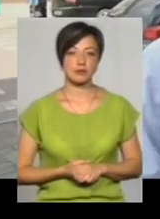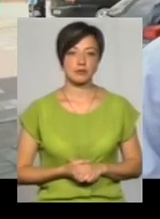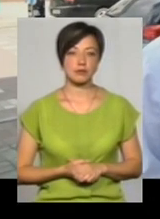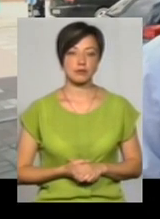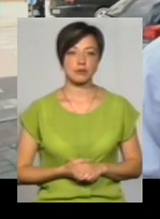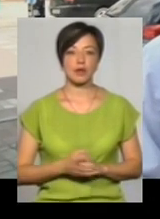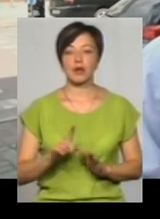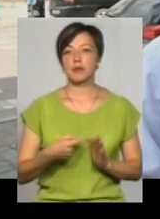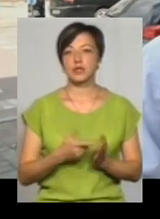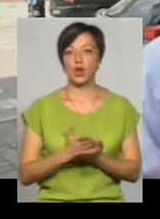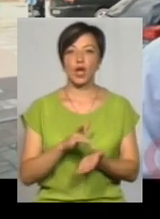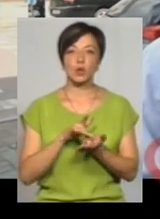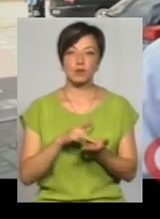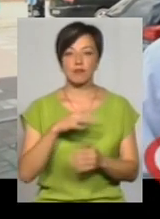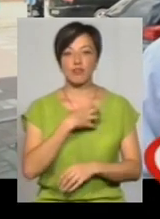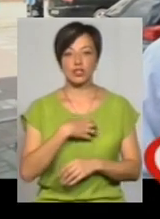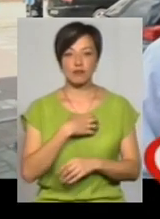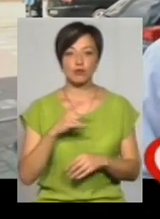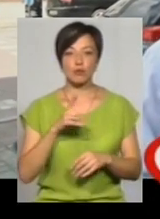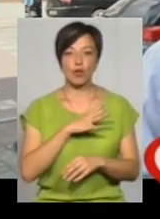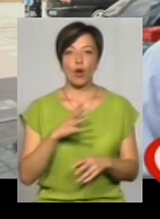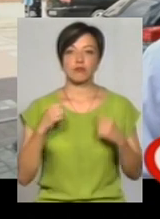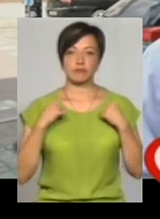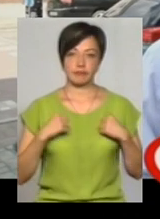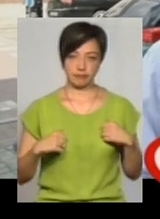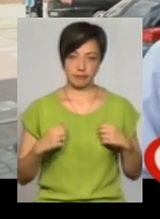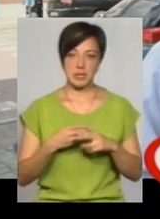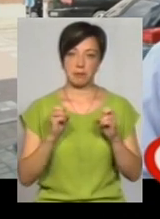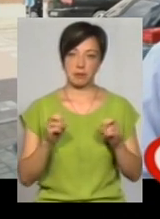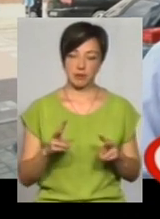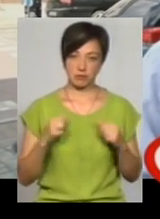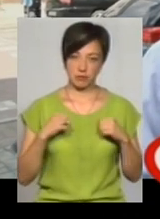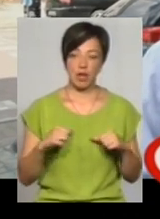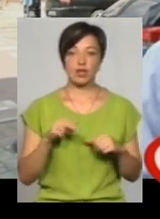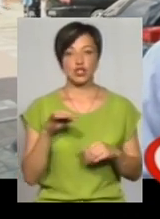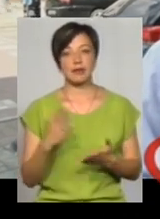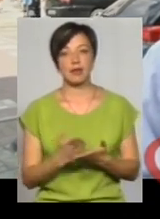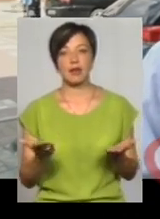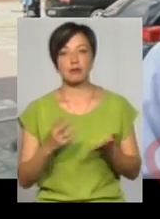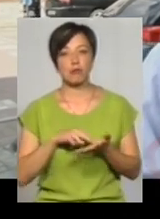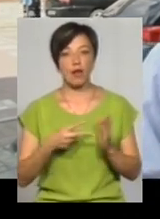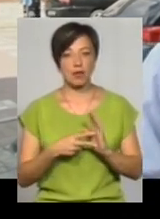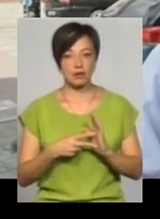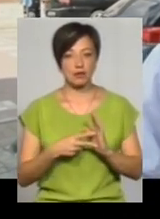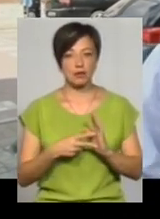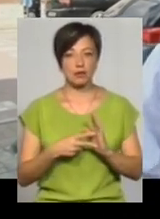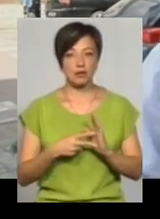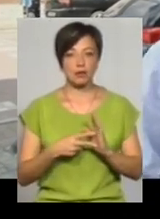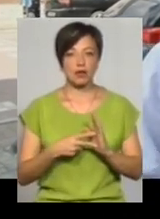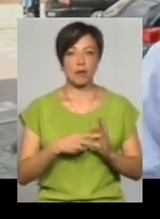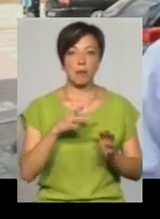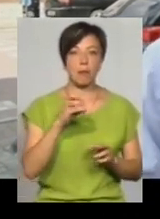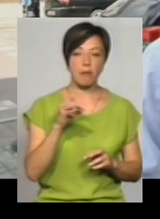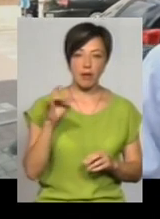Місто є туристичним і дуже важливо, щоб воно було безпечним. Чи є якісь в планах в